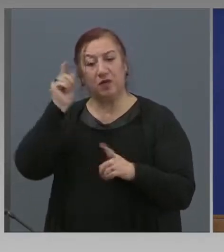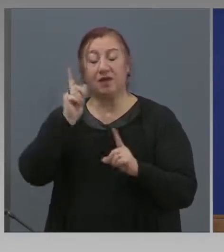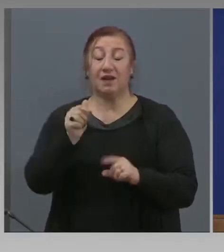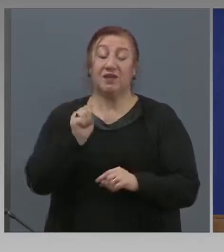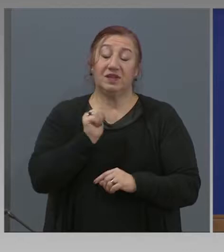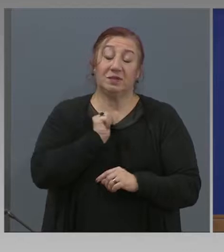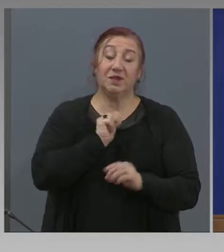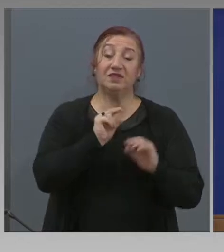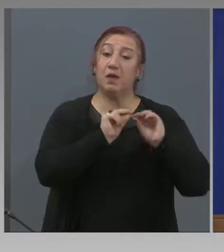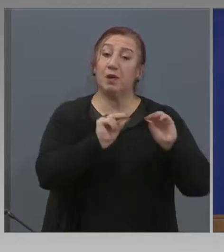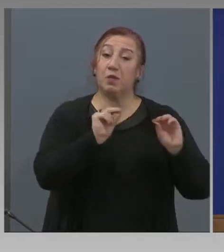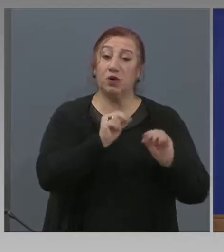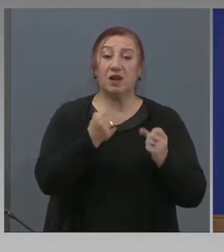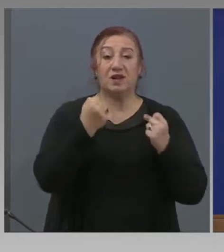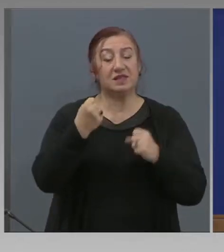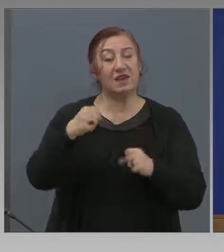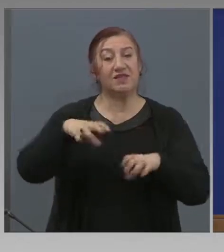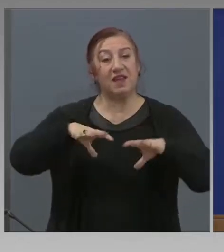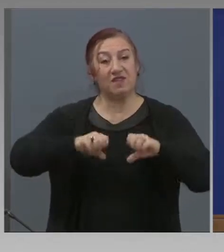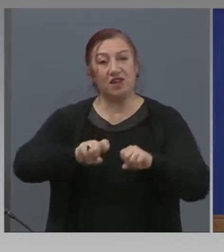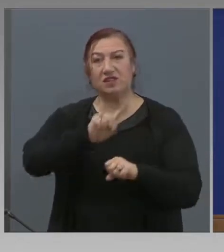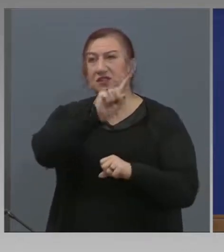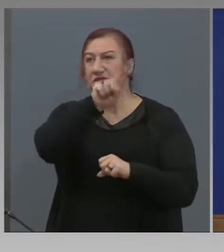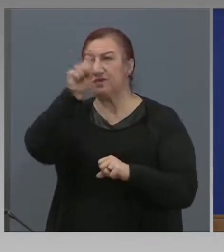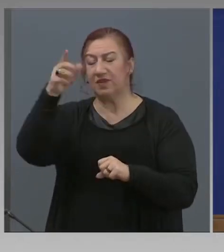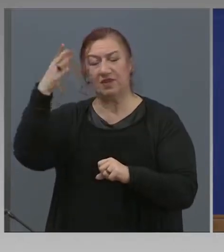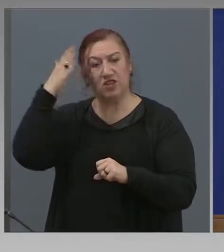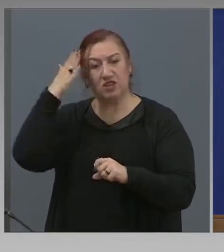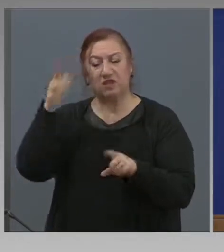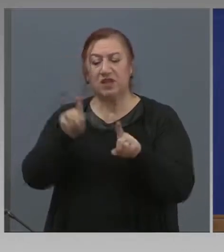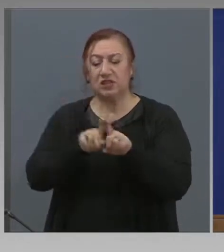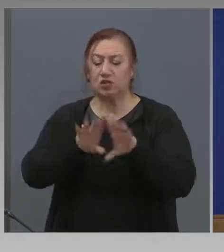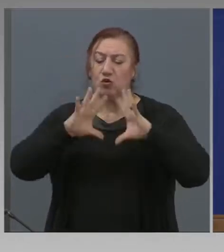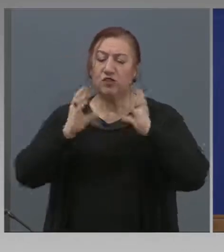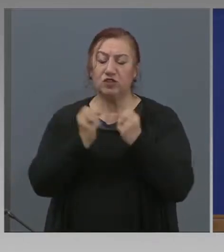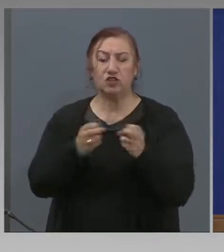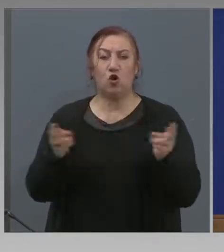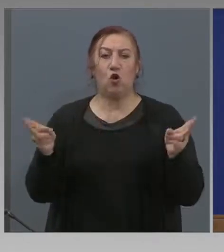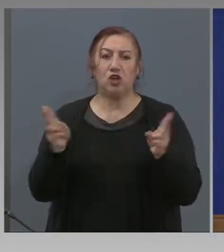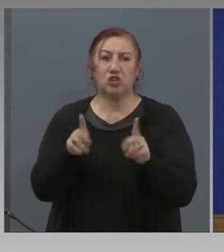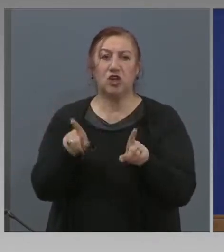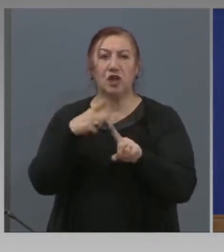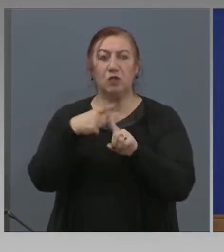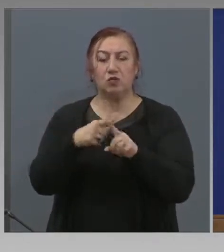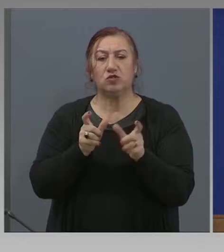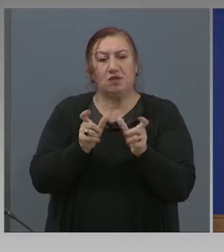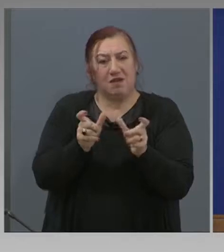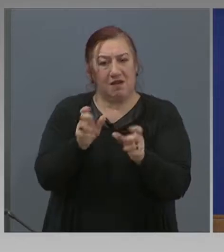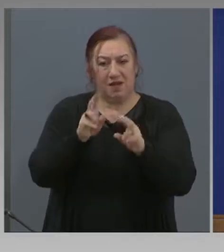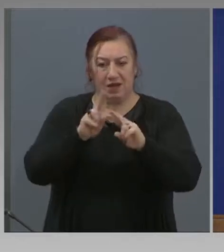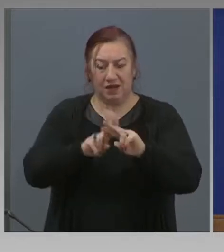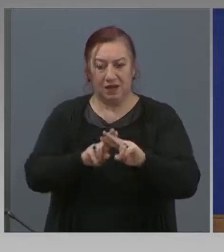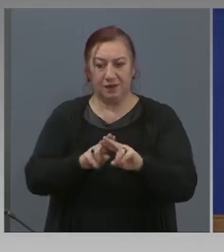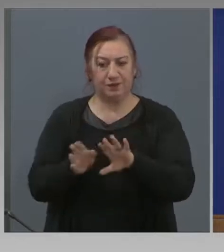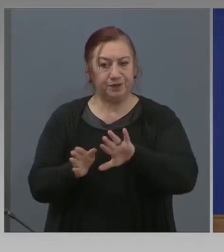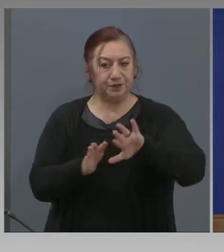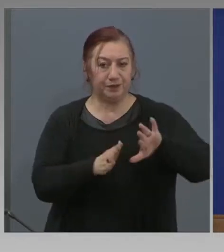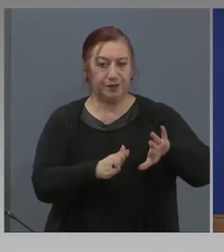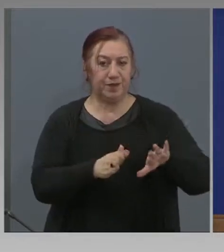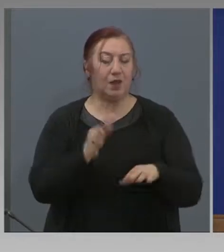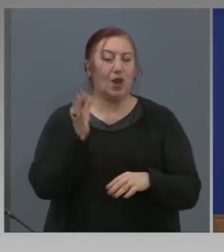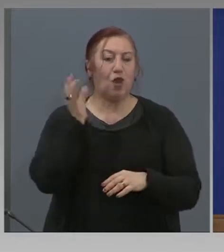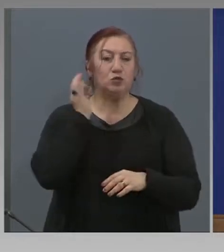здравните власти в съответните държави и всичките ограничения, съответно и карантини. Госпожо Сахариява, да кажете малко